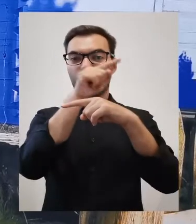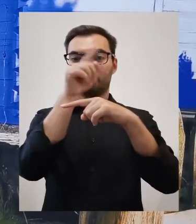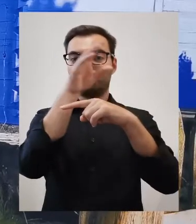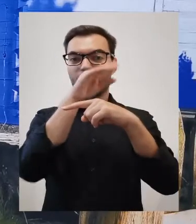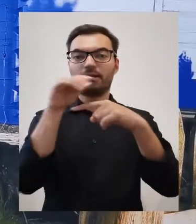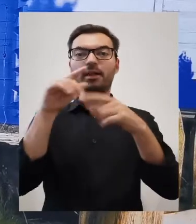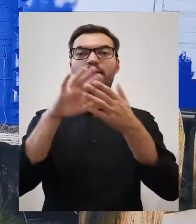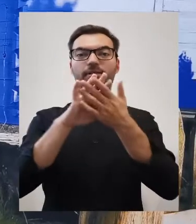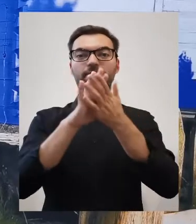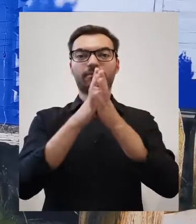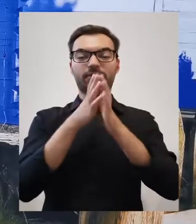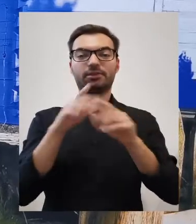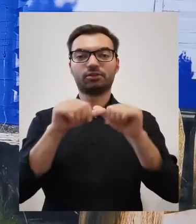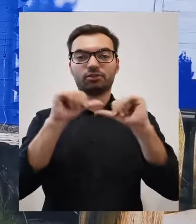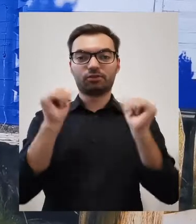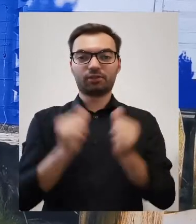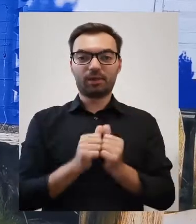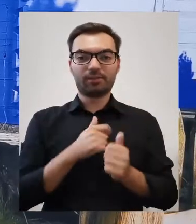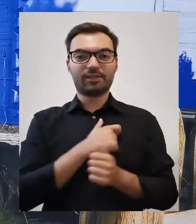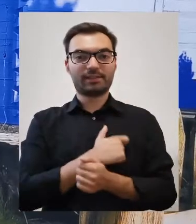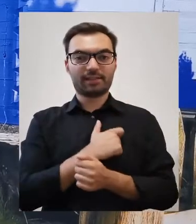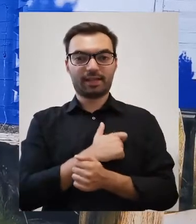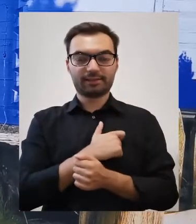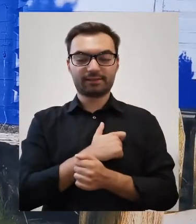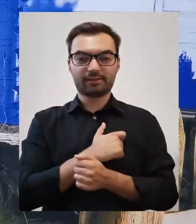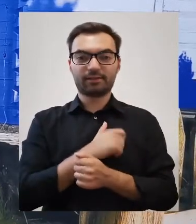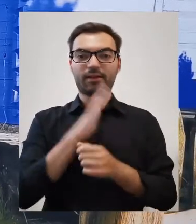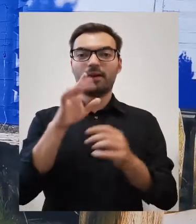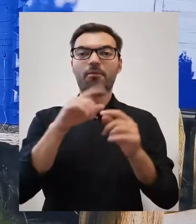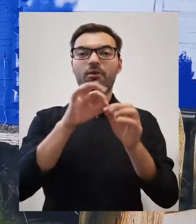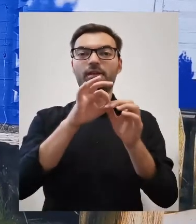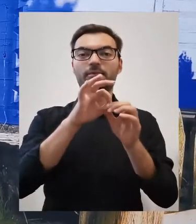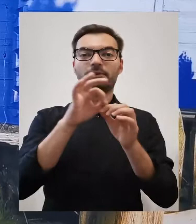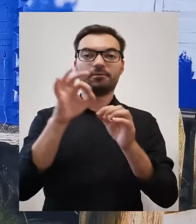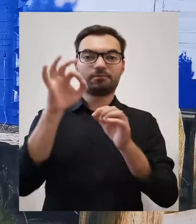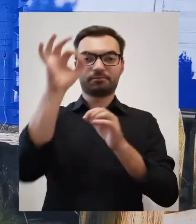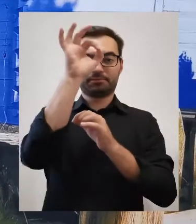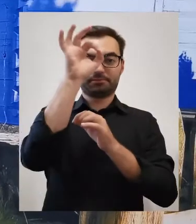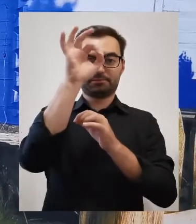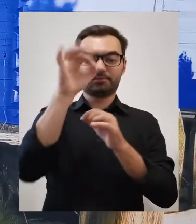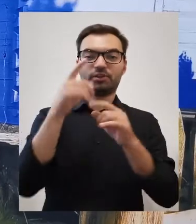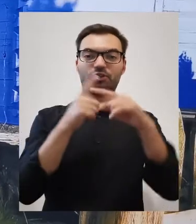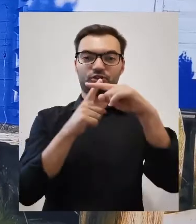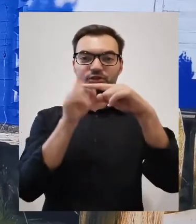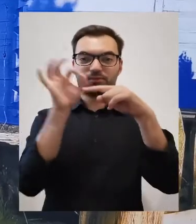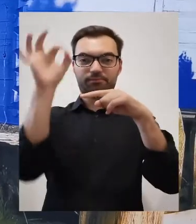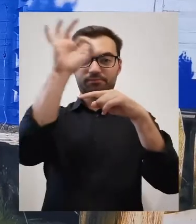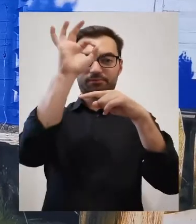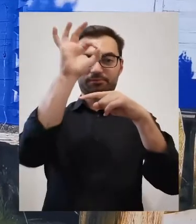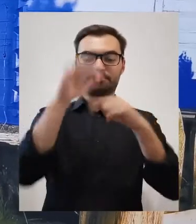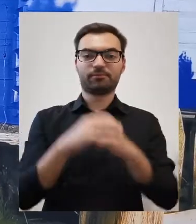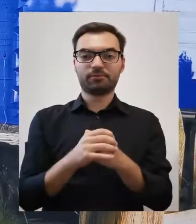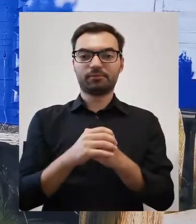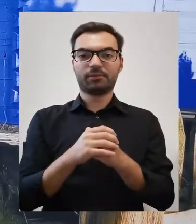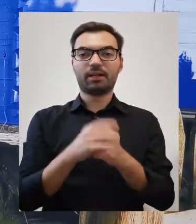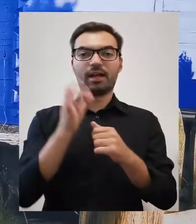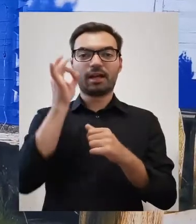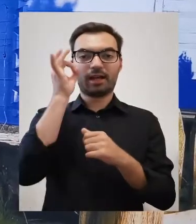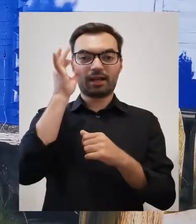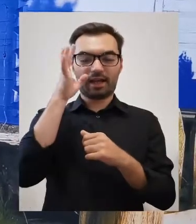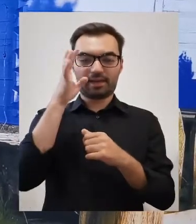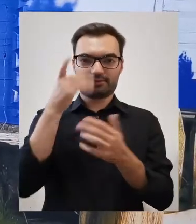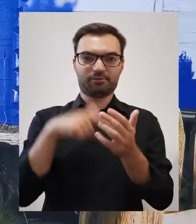przybrał tamże formę serca. Następnie zaś przesunął się ponad krzyż. Mimo że zdarzenie miało miejsce